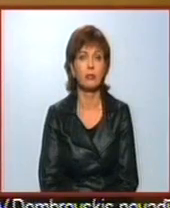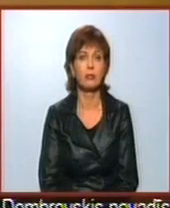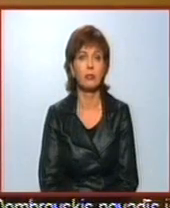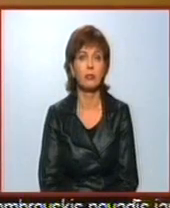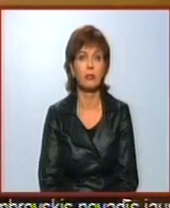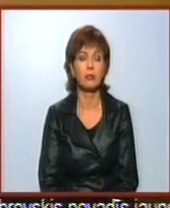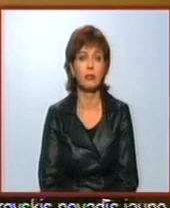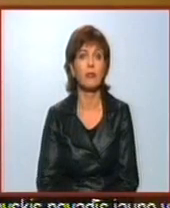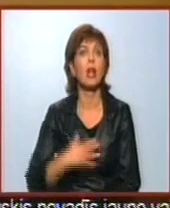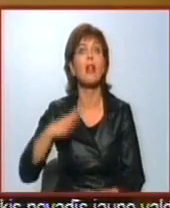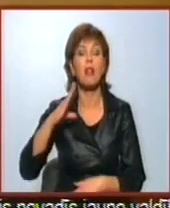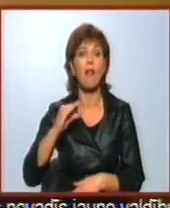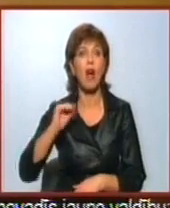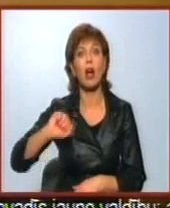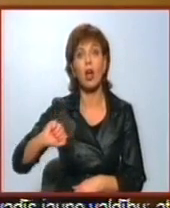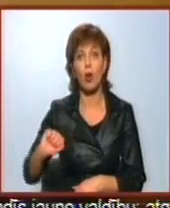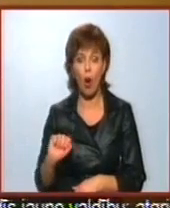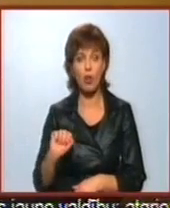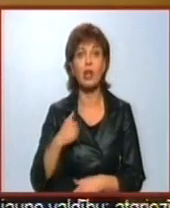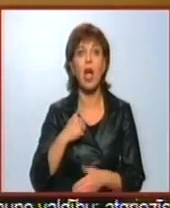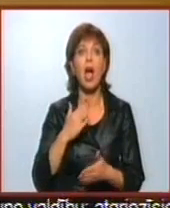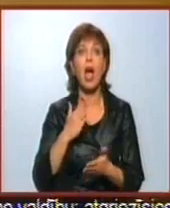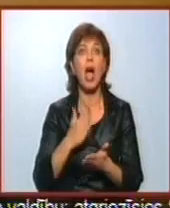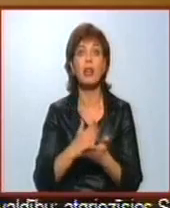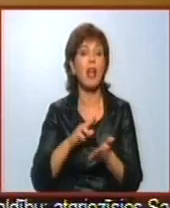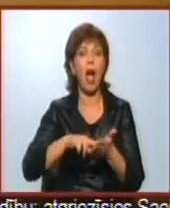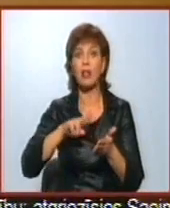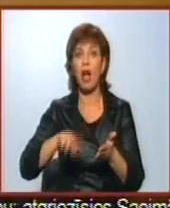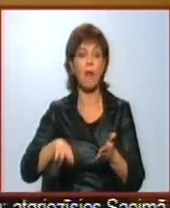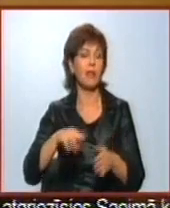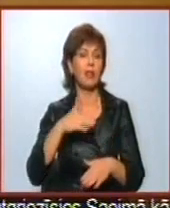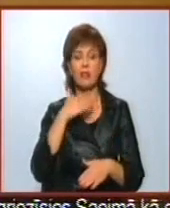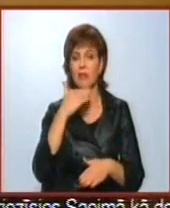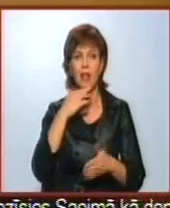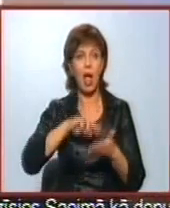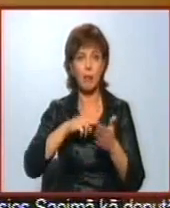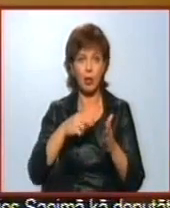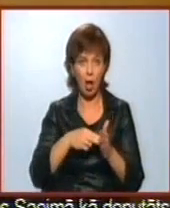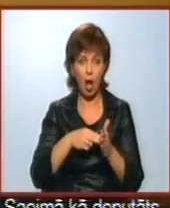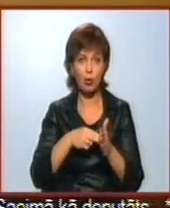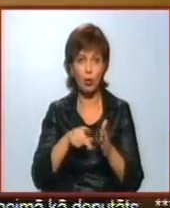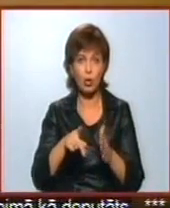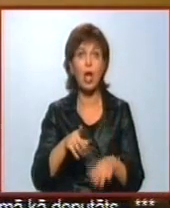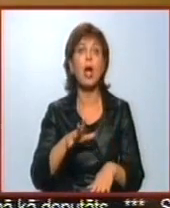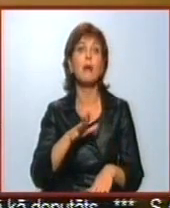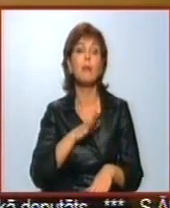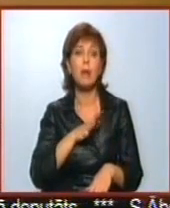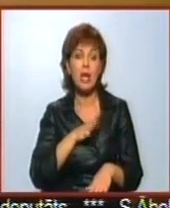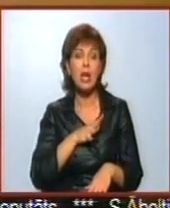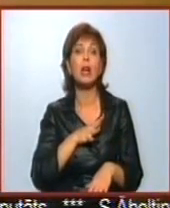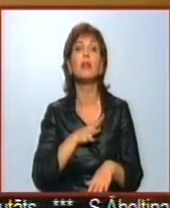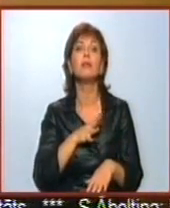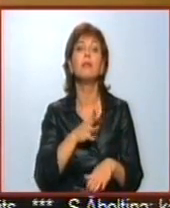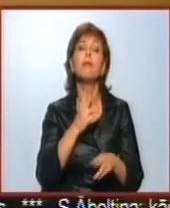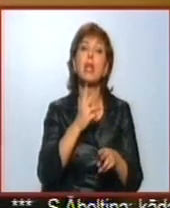Labāk ar kolēģi! Es atkāpties neplānoju kopš ceturtdienas tradētības. Man ir bijuši sekūši pienākumi